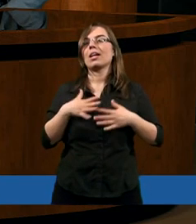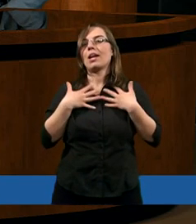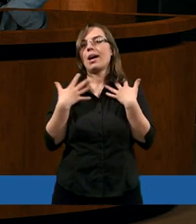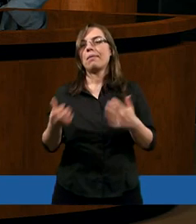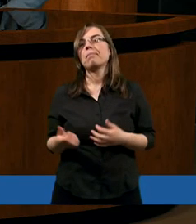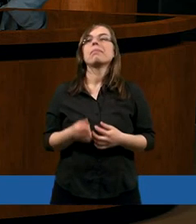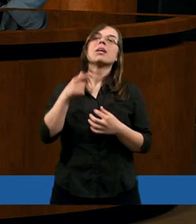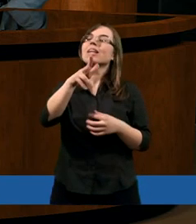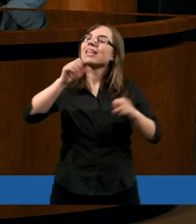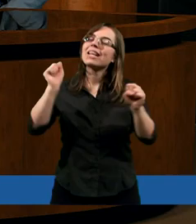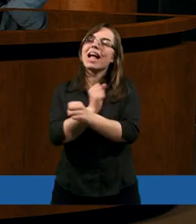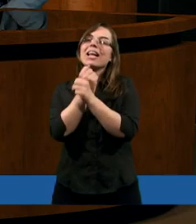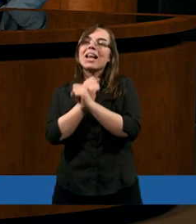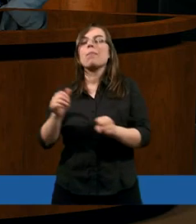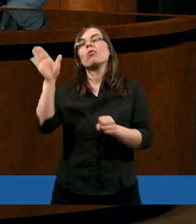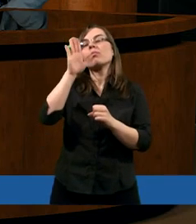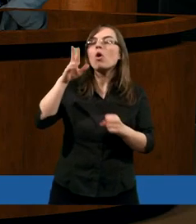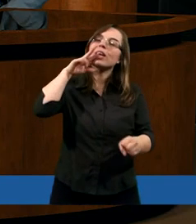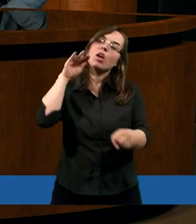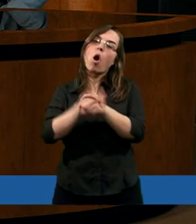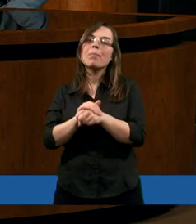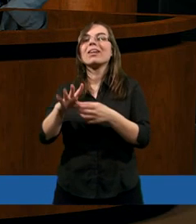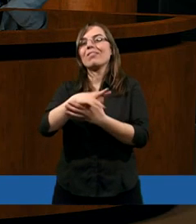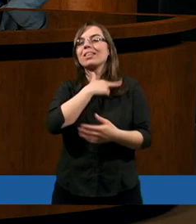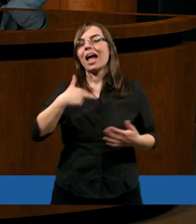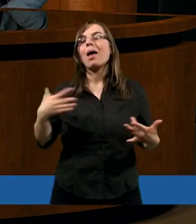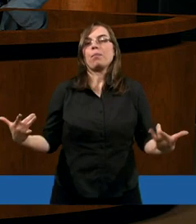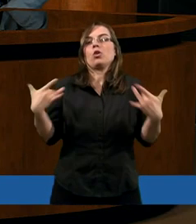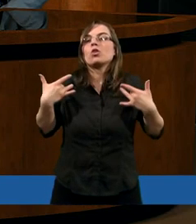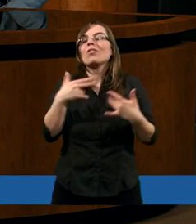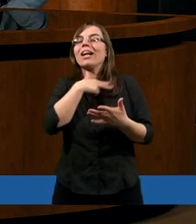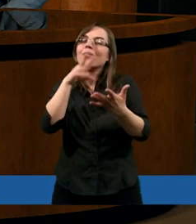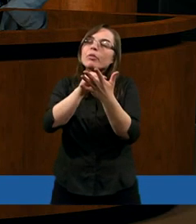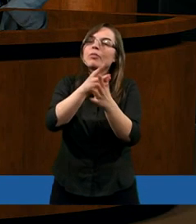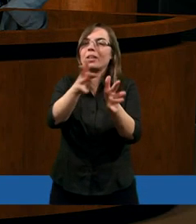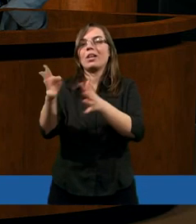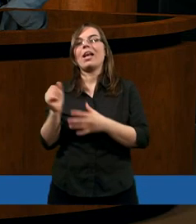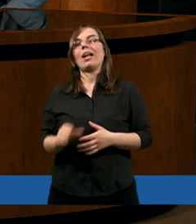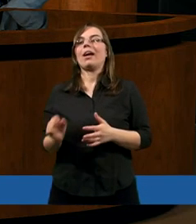spełnienia tej niesamowitej Bożej obietnicy w waszym życiu, w waszym doświadczeniu?